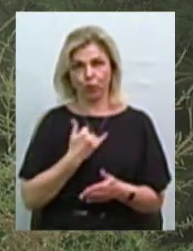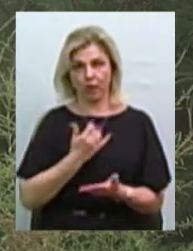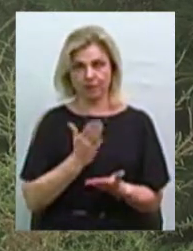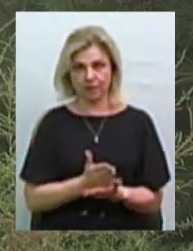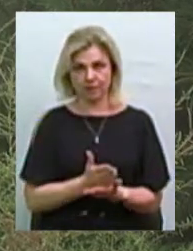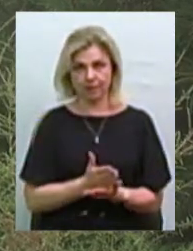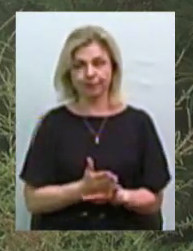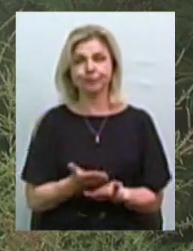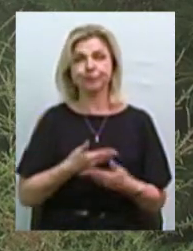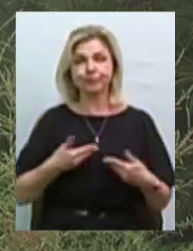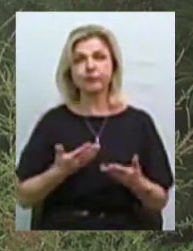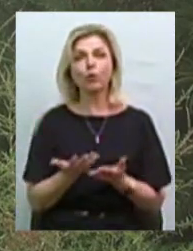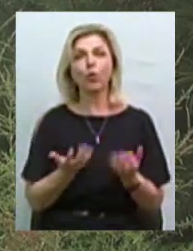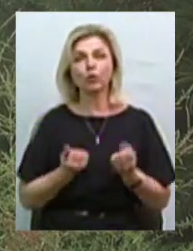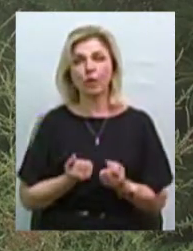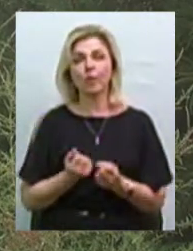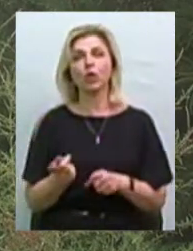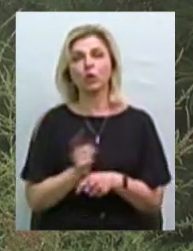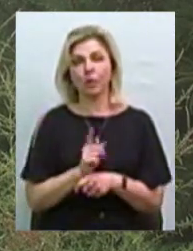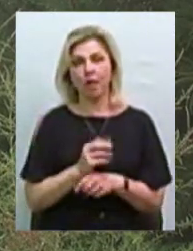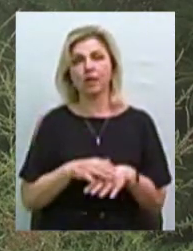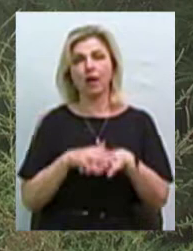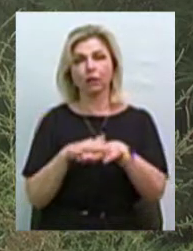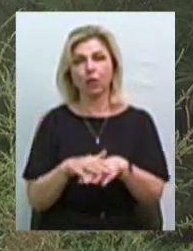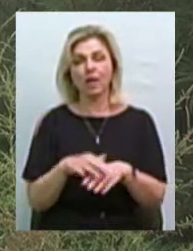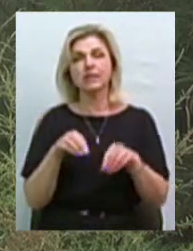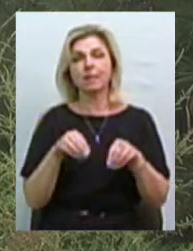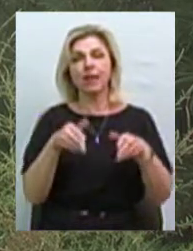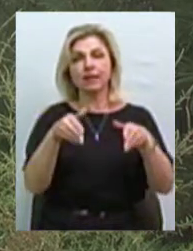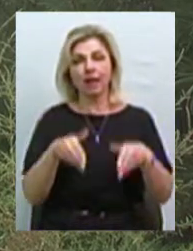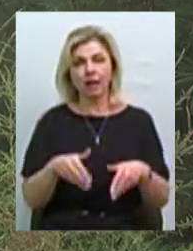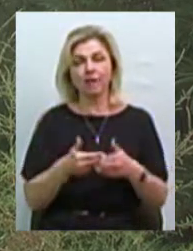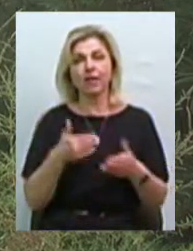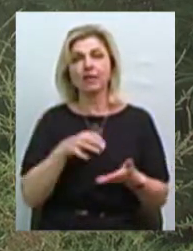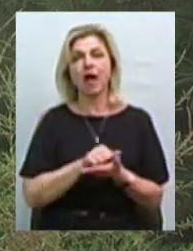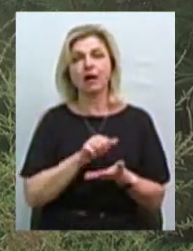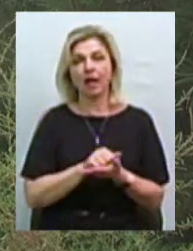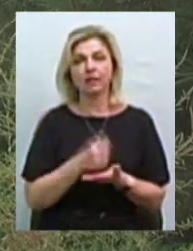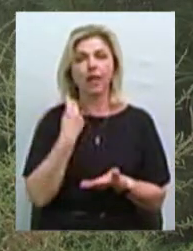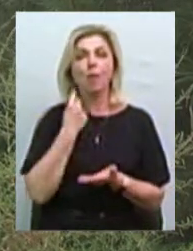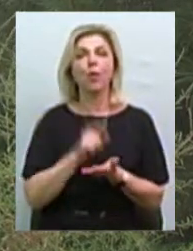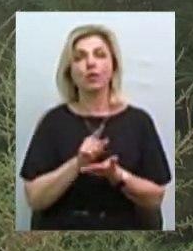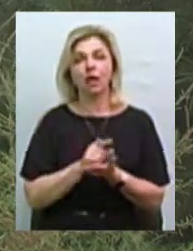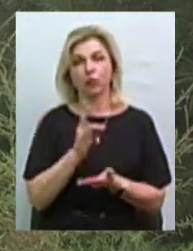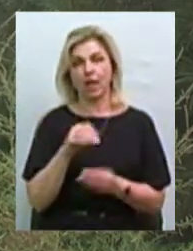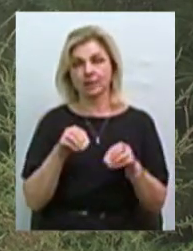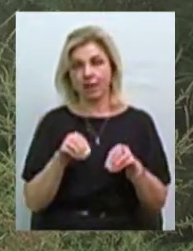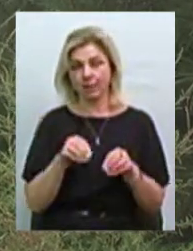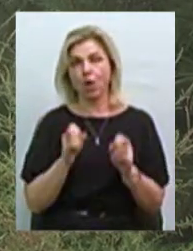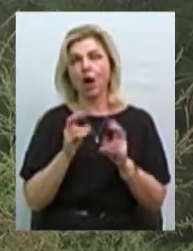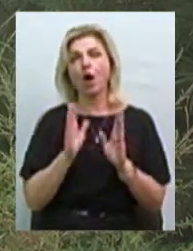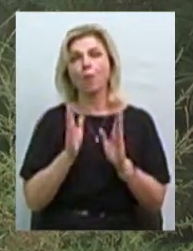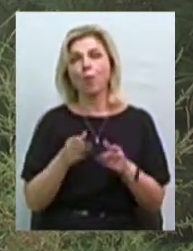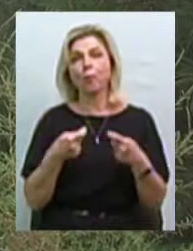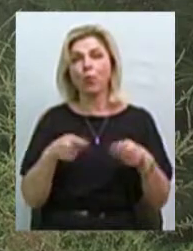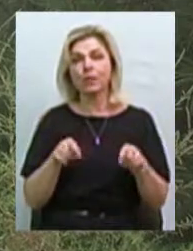нормальні надходження від земельних ділянок, від оренди землі, від податку на землю. А як буде продаж